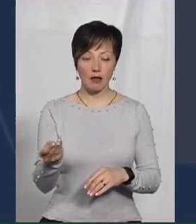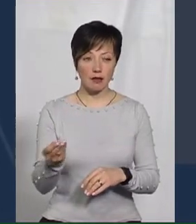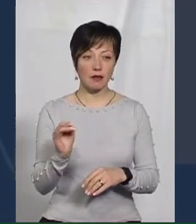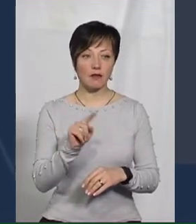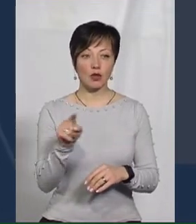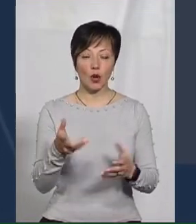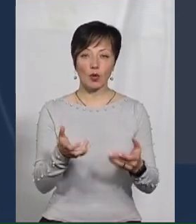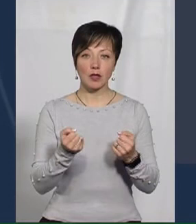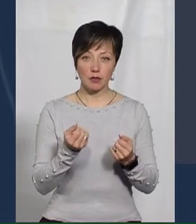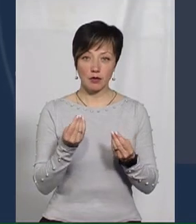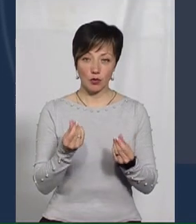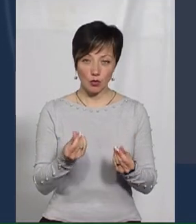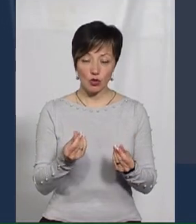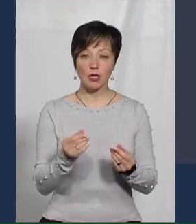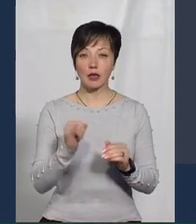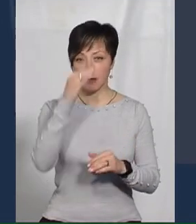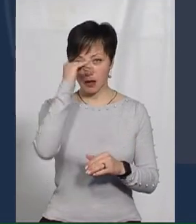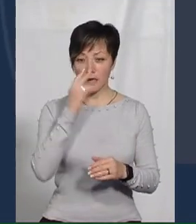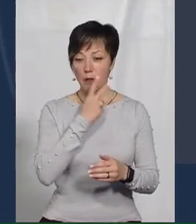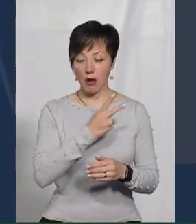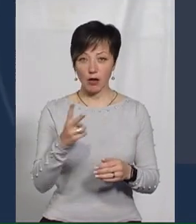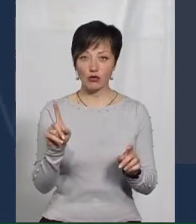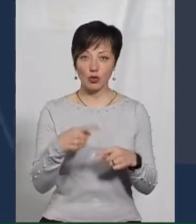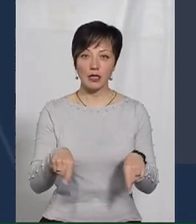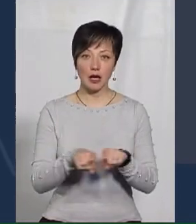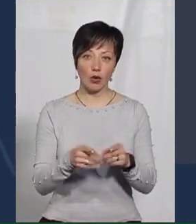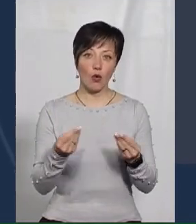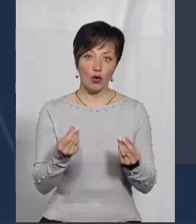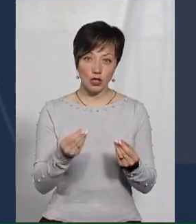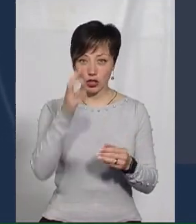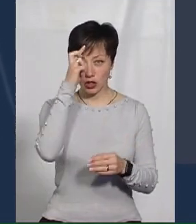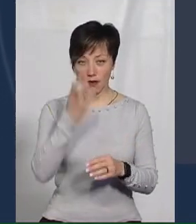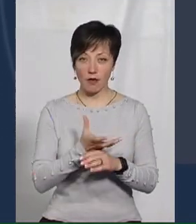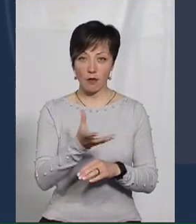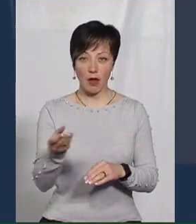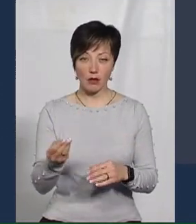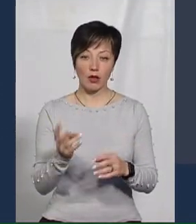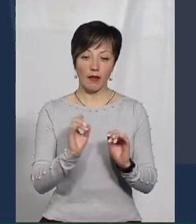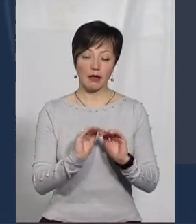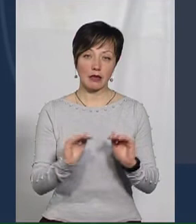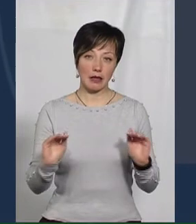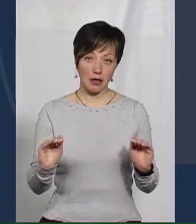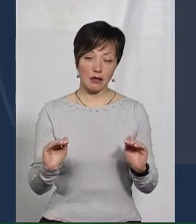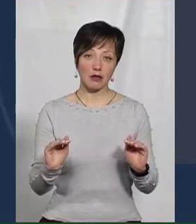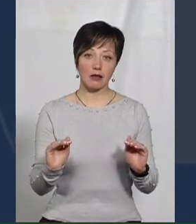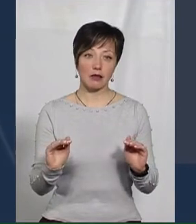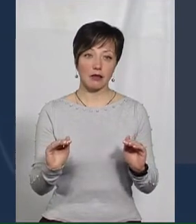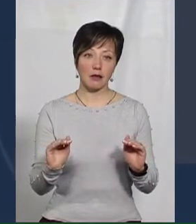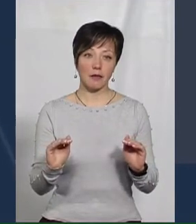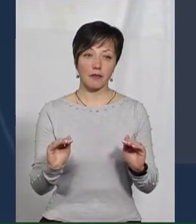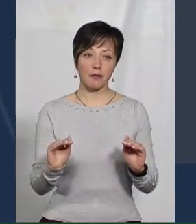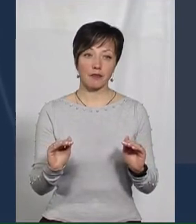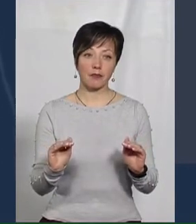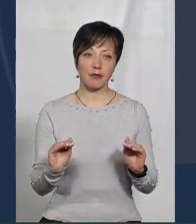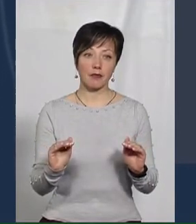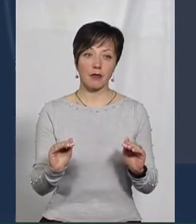Вони отримуються соціальні виплати, і батьки бачать, що за такі кошти, які держава виплачує на дітей, якщо це сім'я малозабезпечена або